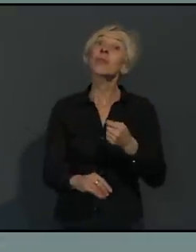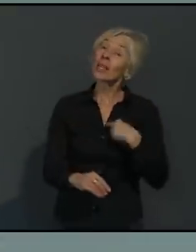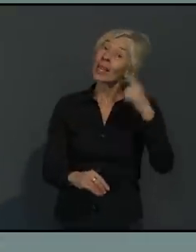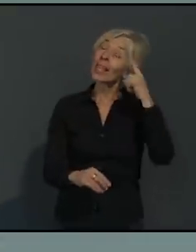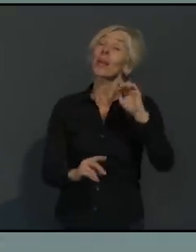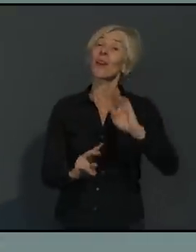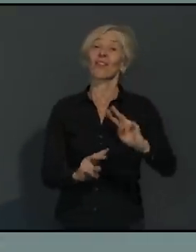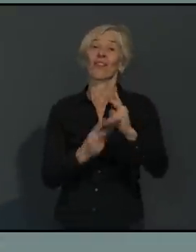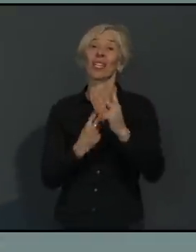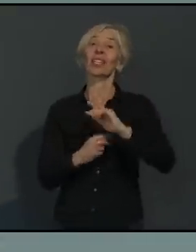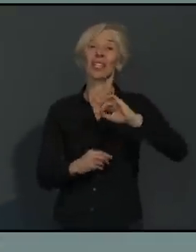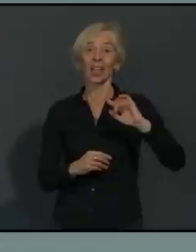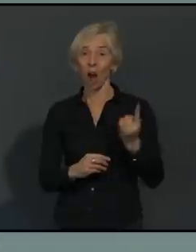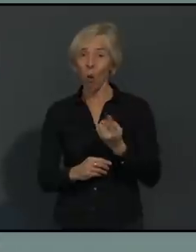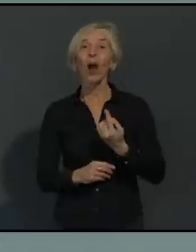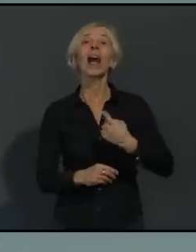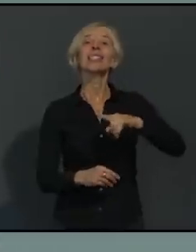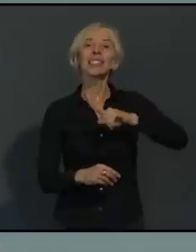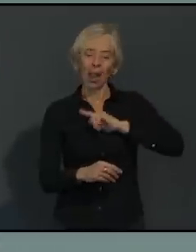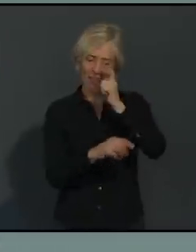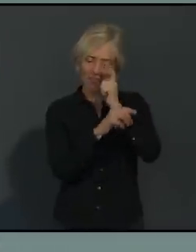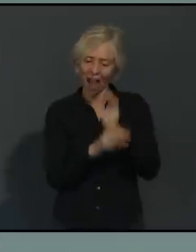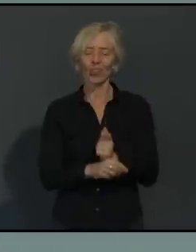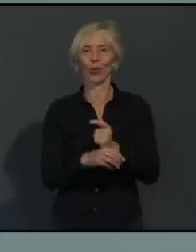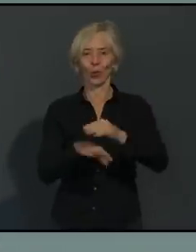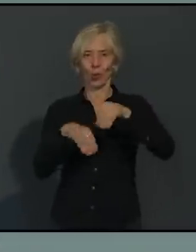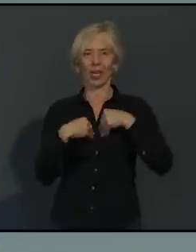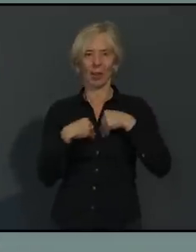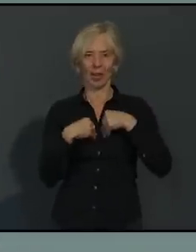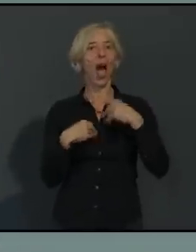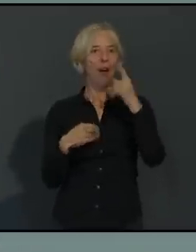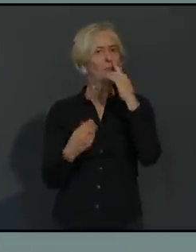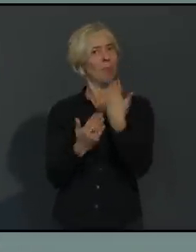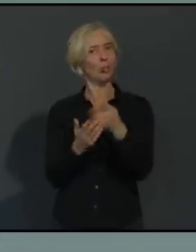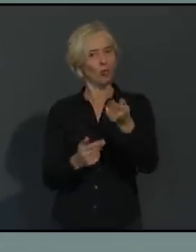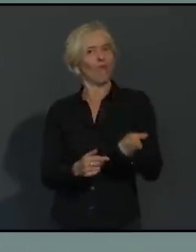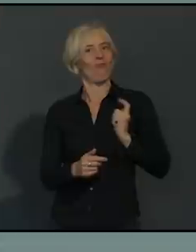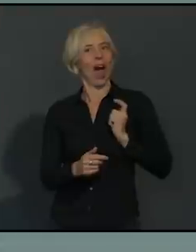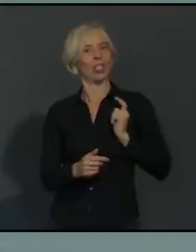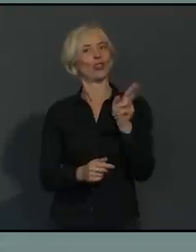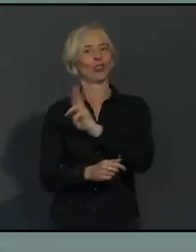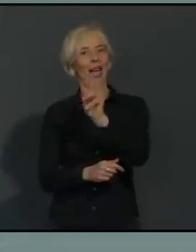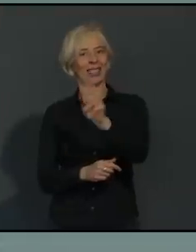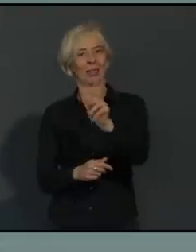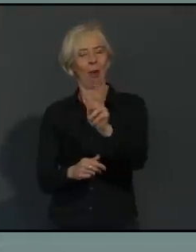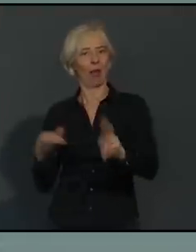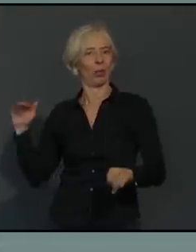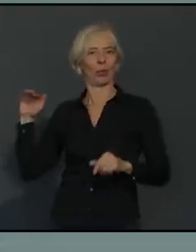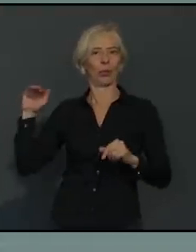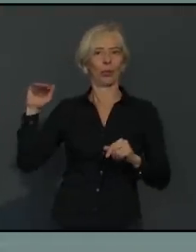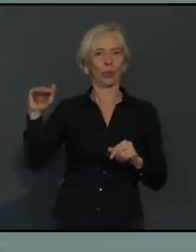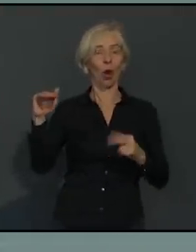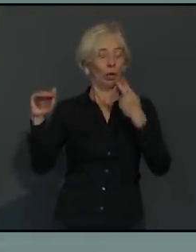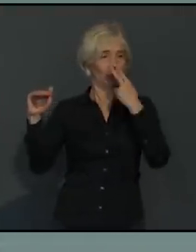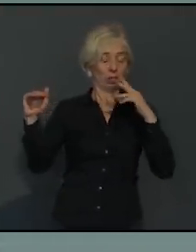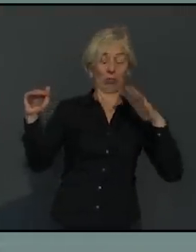jeden Tag stellen kann, wenn man an der Haltestelle steht. Muss ich in die jetzt volle Bahn einsteigen oder warte ich vielleicht auf die nächste? Und